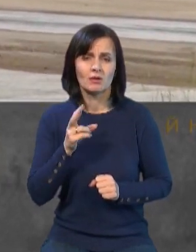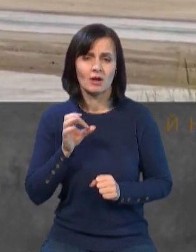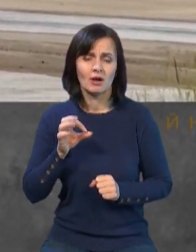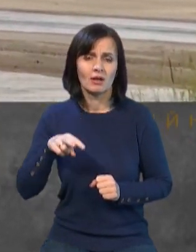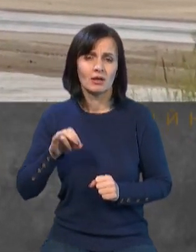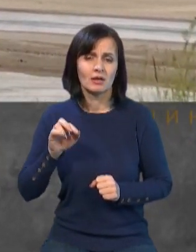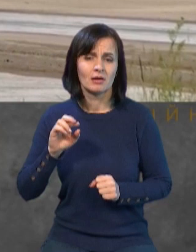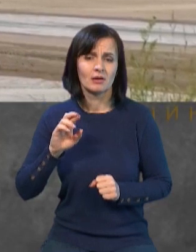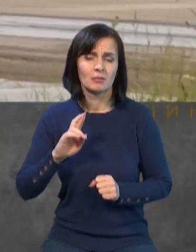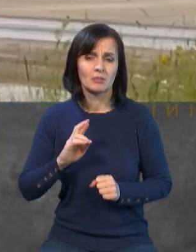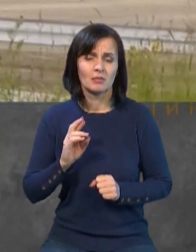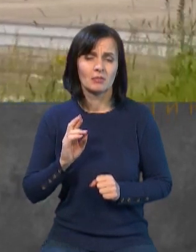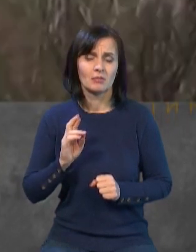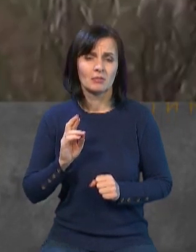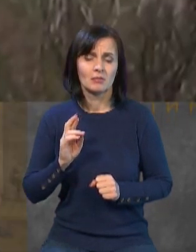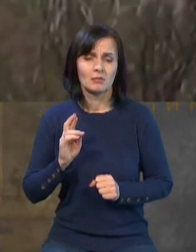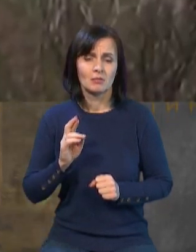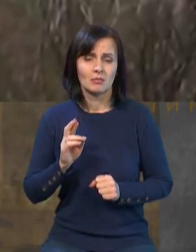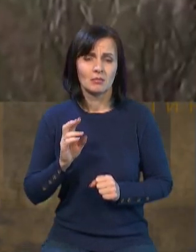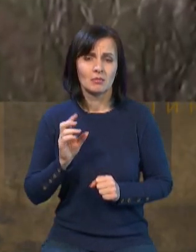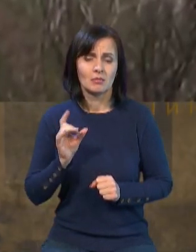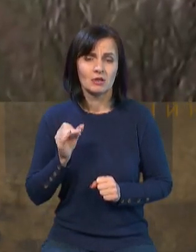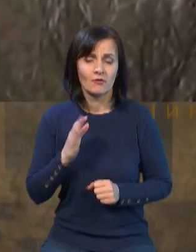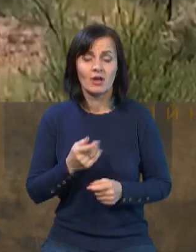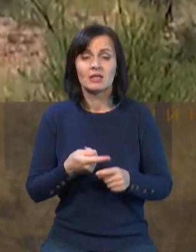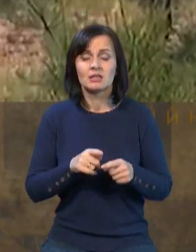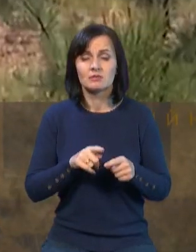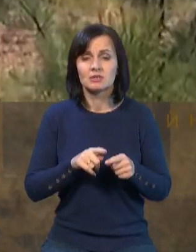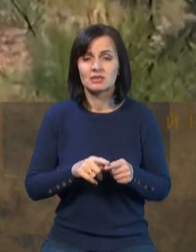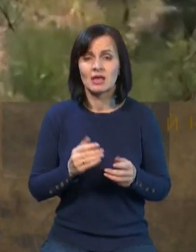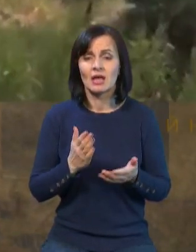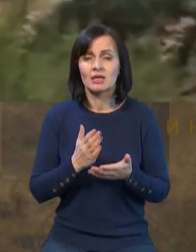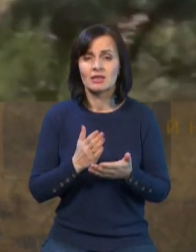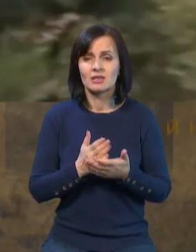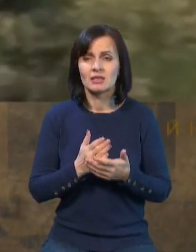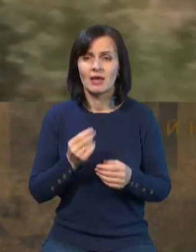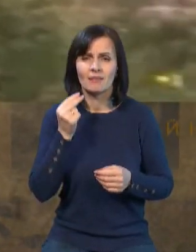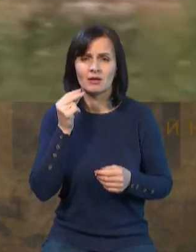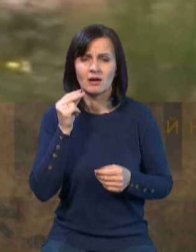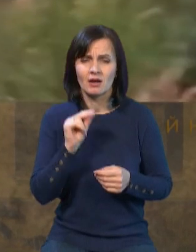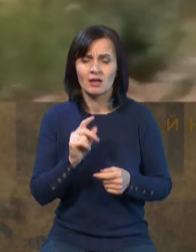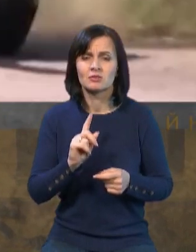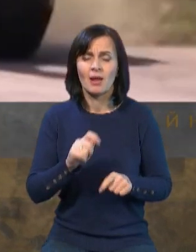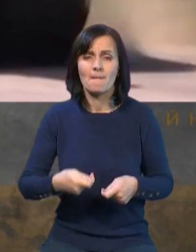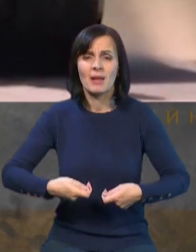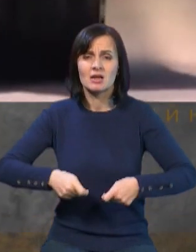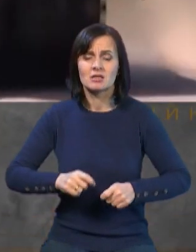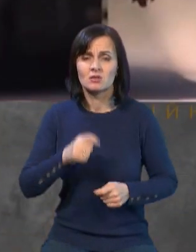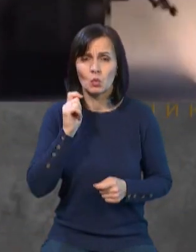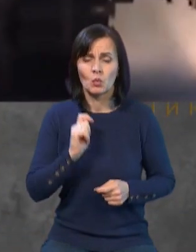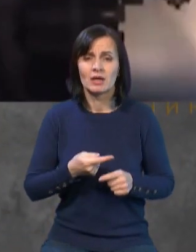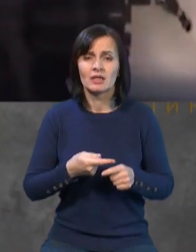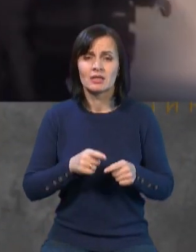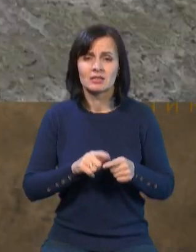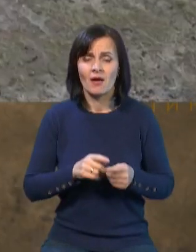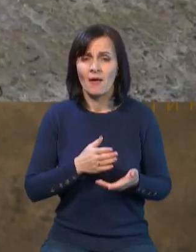2А4, яка, скоріше за все, є потенційним кандидатом для передачі до України, але є вся версія, яка відповідає рівні 90-х років,